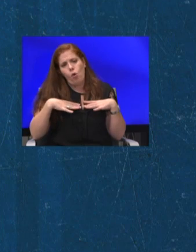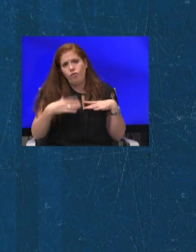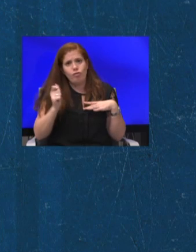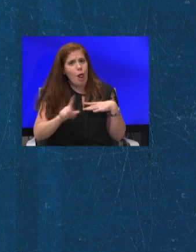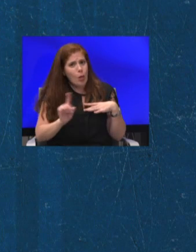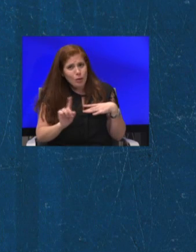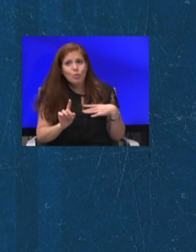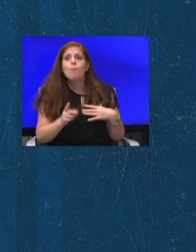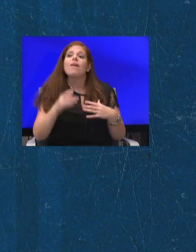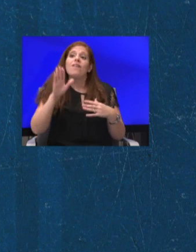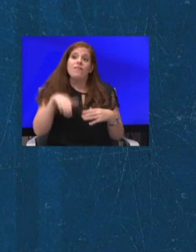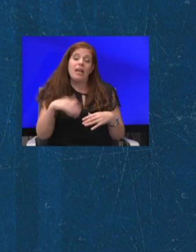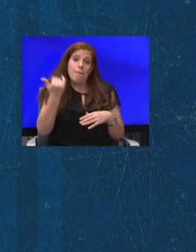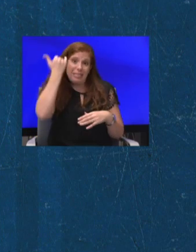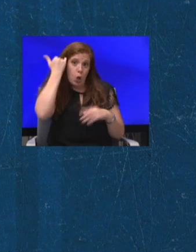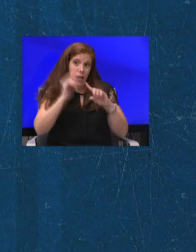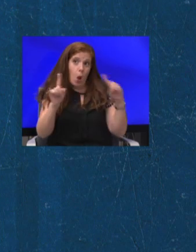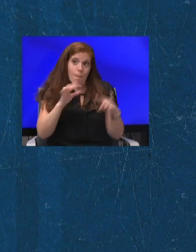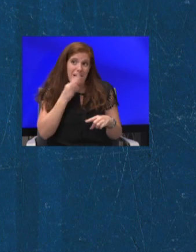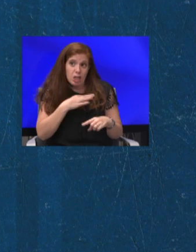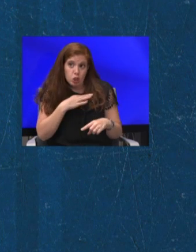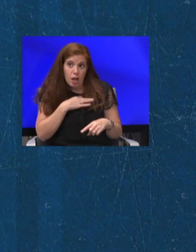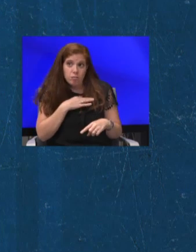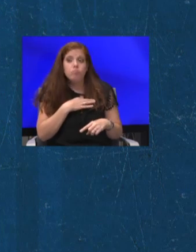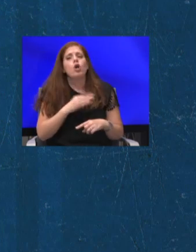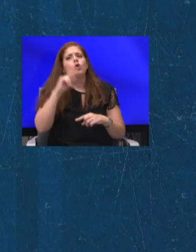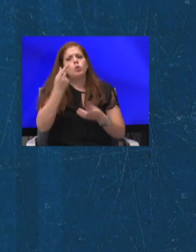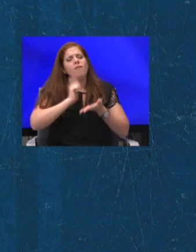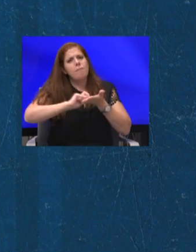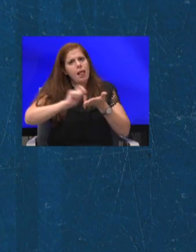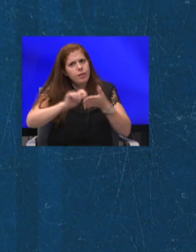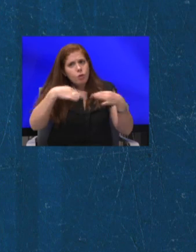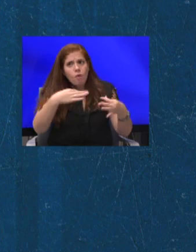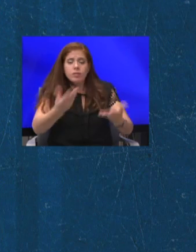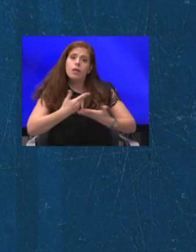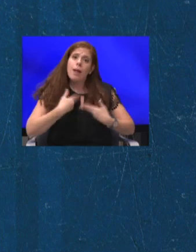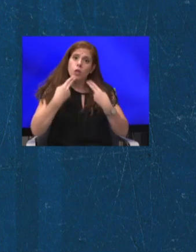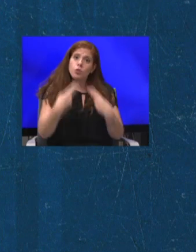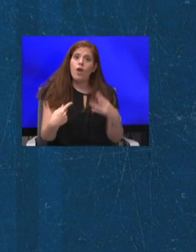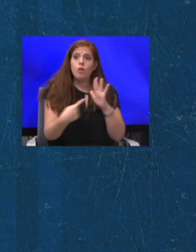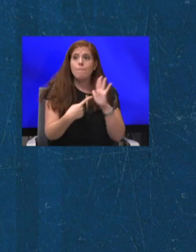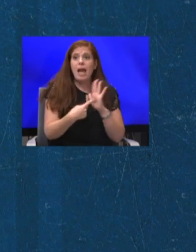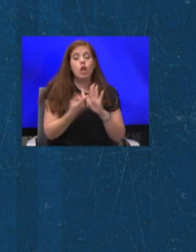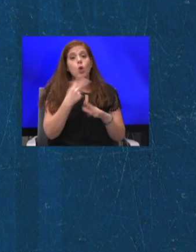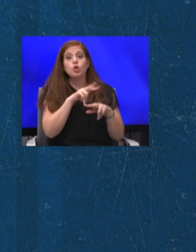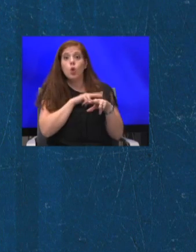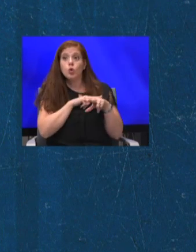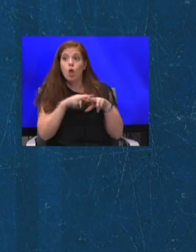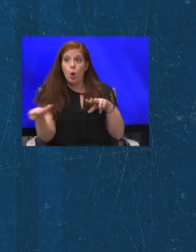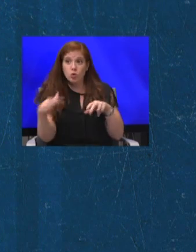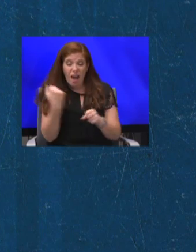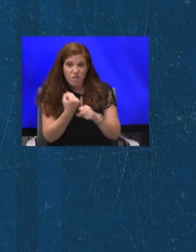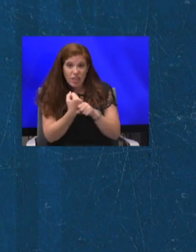בגילי ומעלה. מיניתי שוב טוב, וקיבלתי תשובה, שאיות ולא היו לי שלושה חודשי עבודה ברצף, אינני